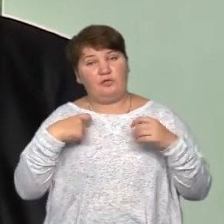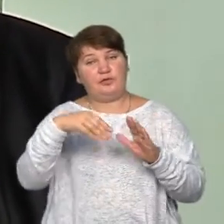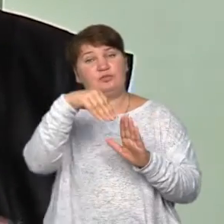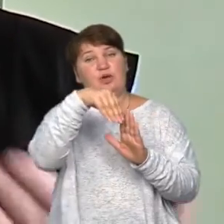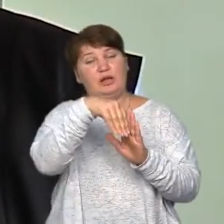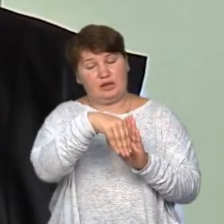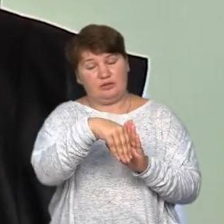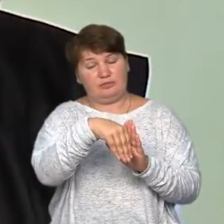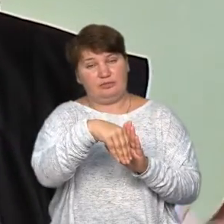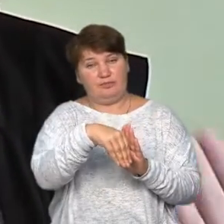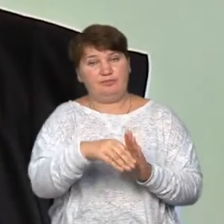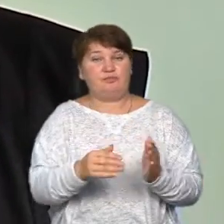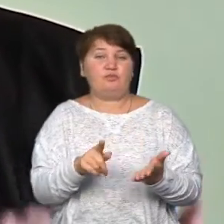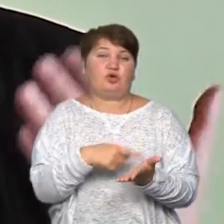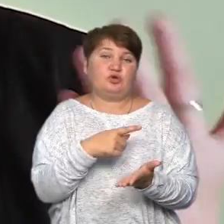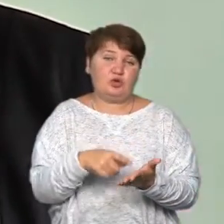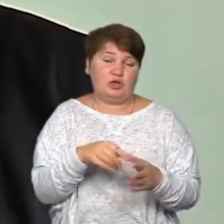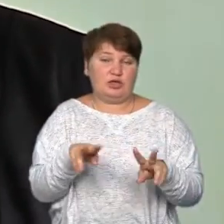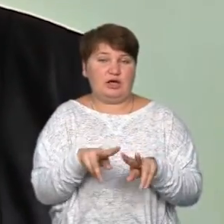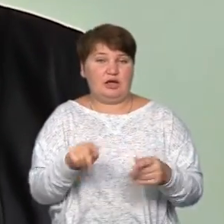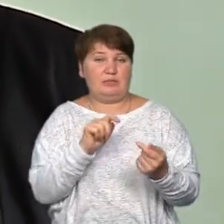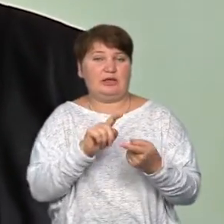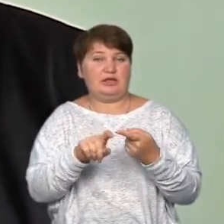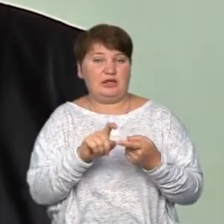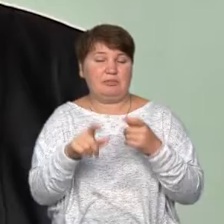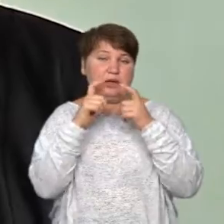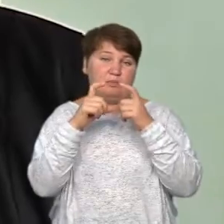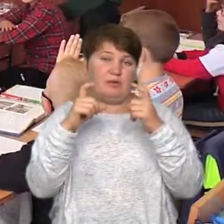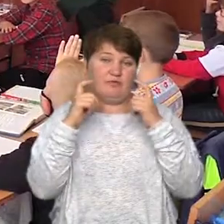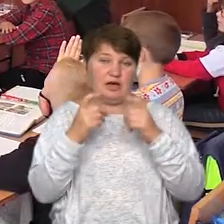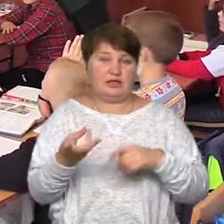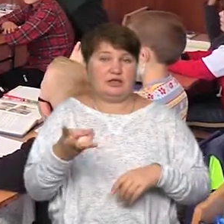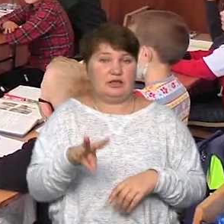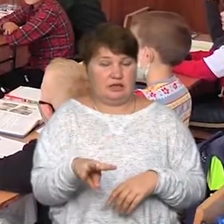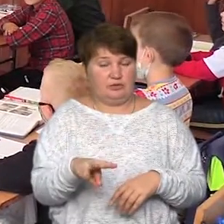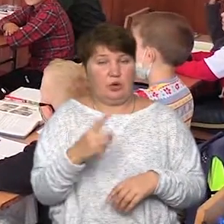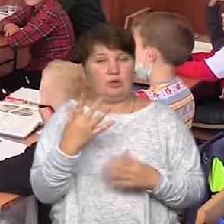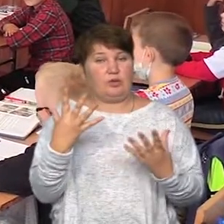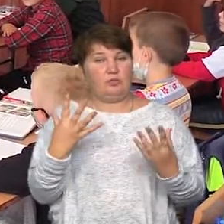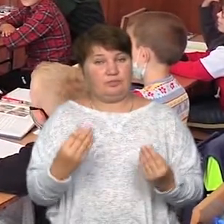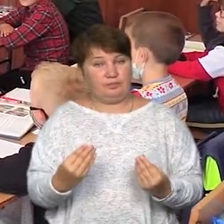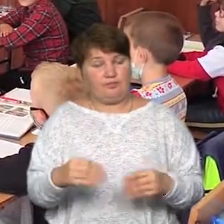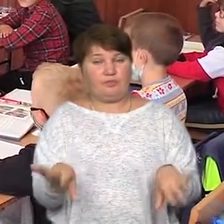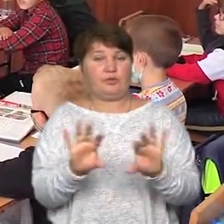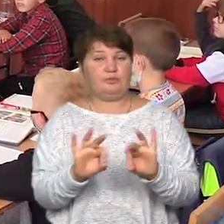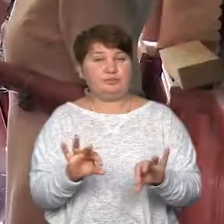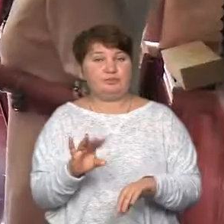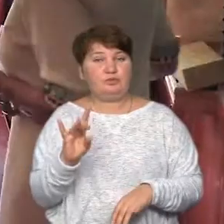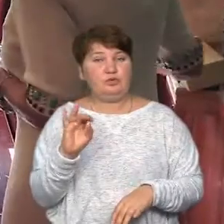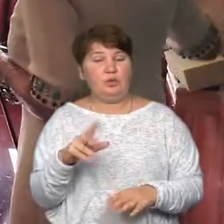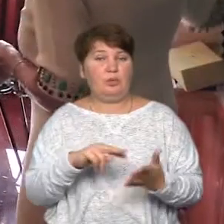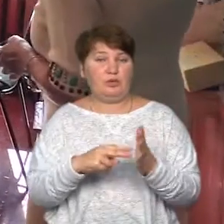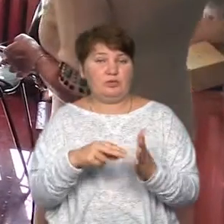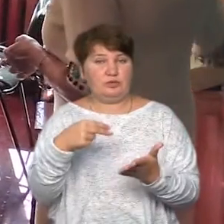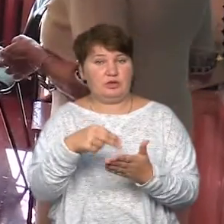як і зошит, так само антисептик, так і пов'язки, три пов'язки на день. Згодом, розповідає Оксана Волонюк, планують закупити